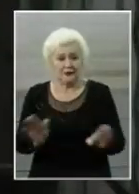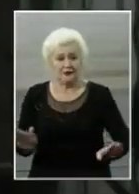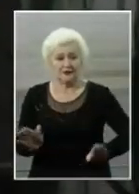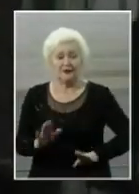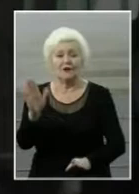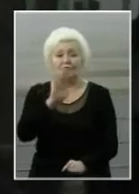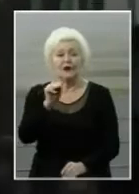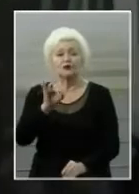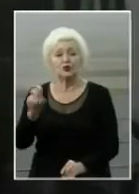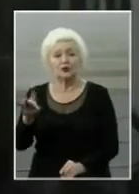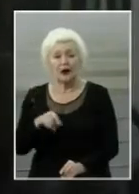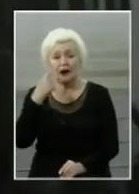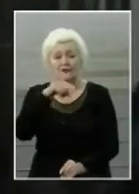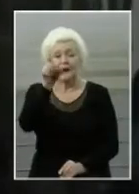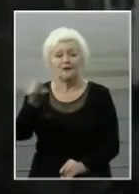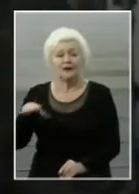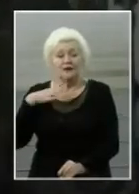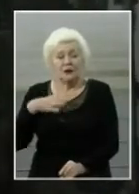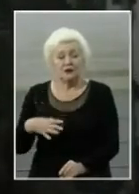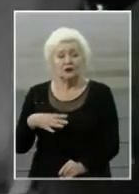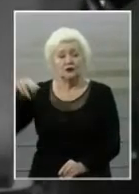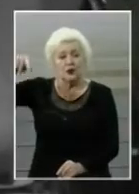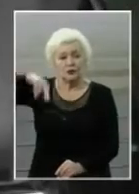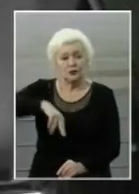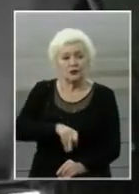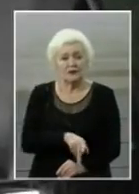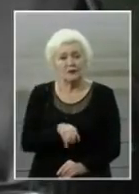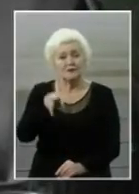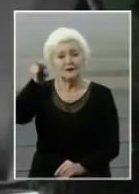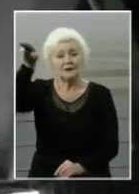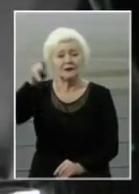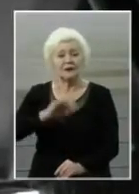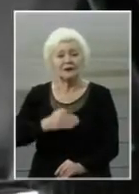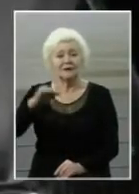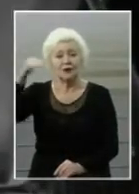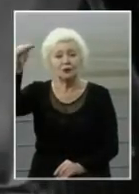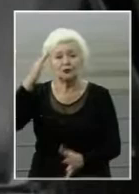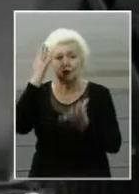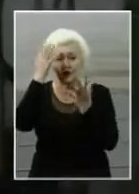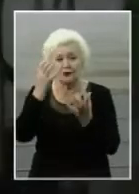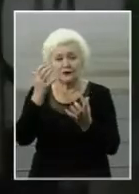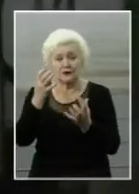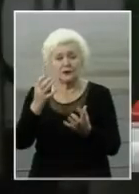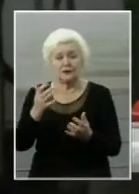Валерій Жура говорить, мешканцям доводиться спускатися і підійматися по сходах у темряві.